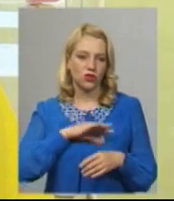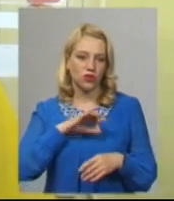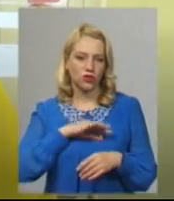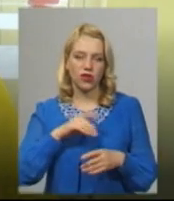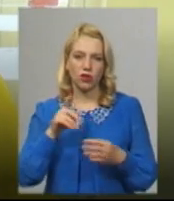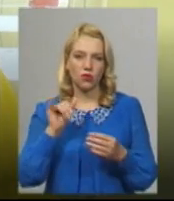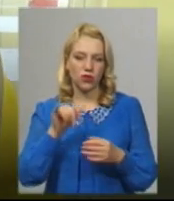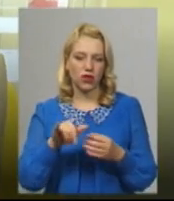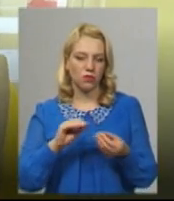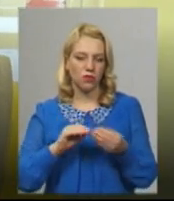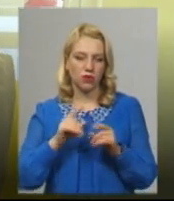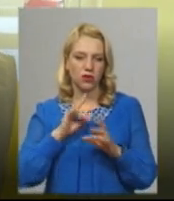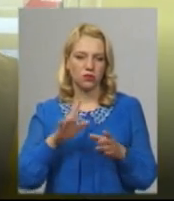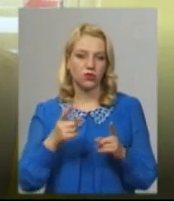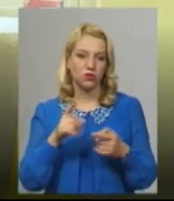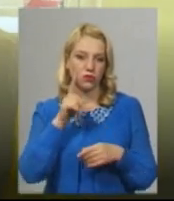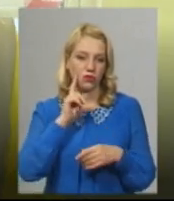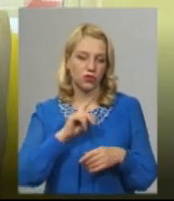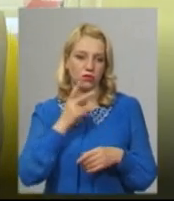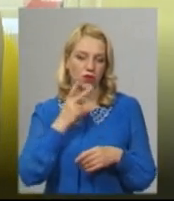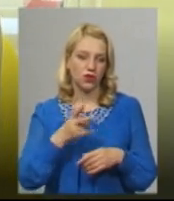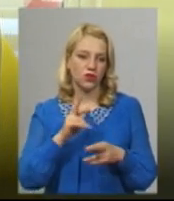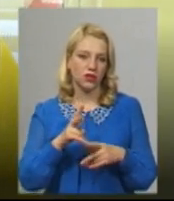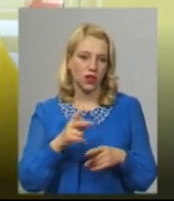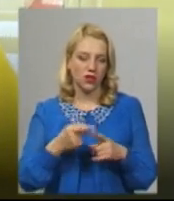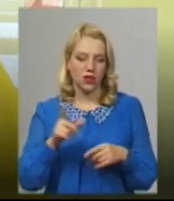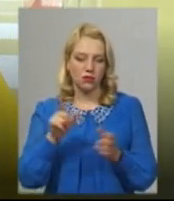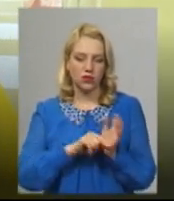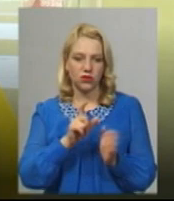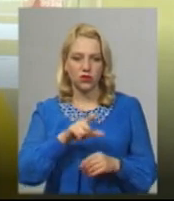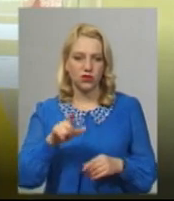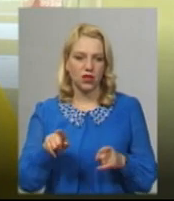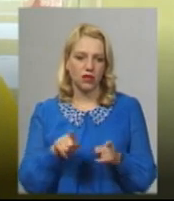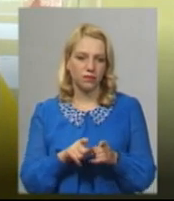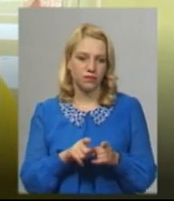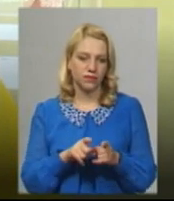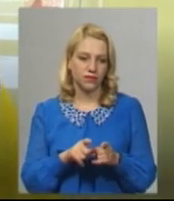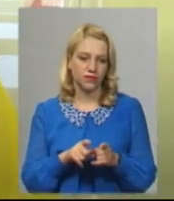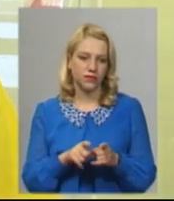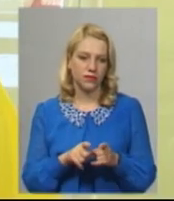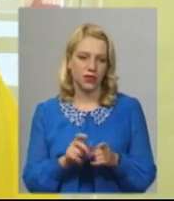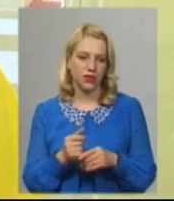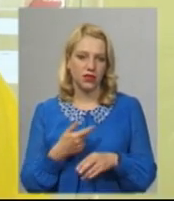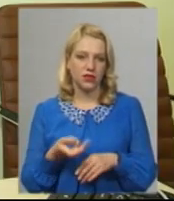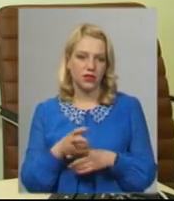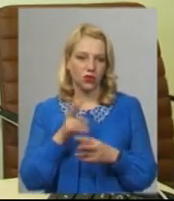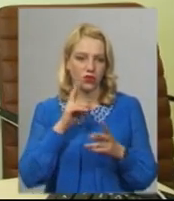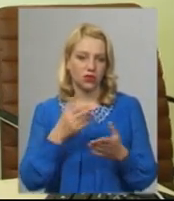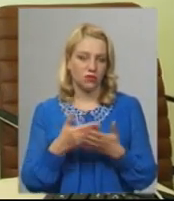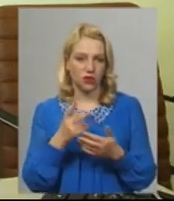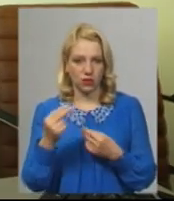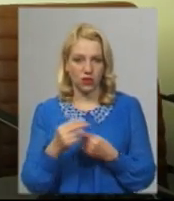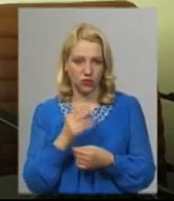Мені, каже, зручніше, покажуть, як всім пенсіонерам, тож не то, що заходиш і не знаєш